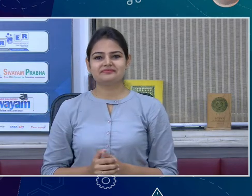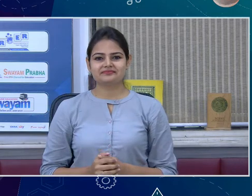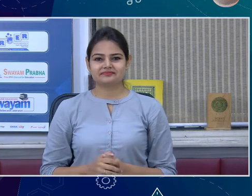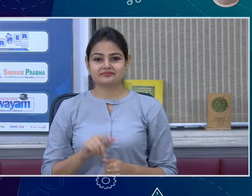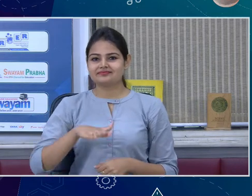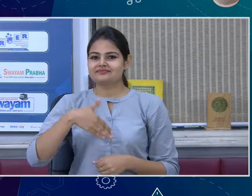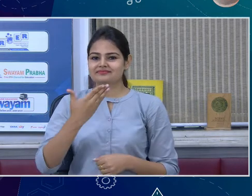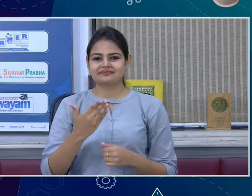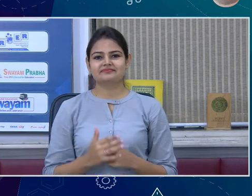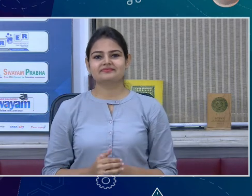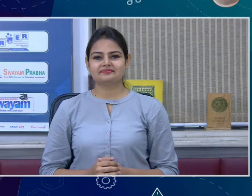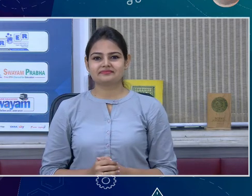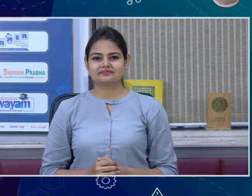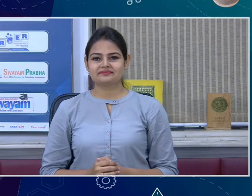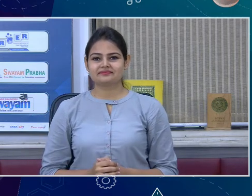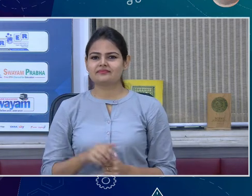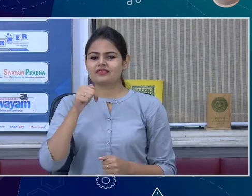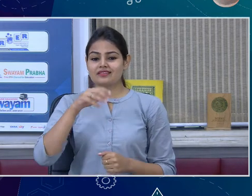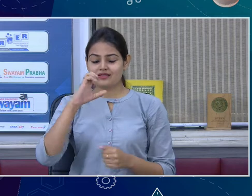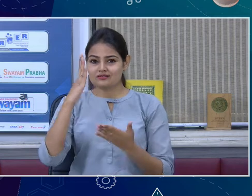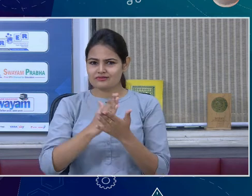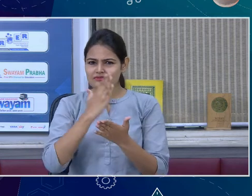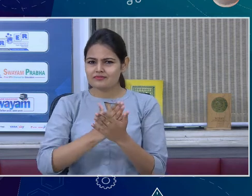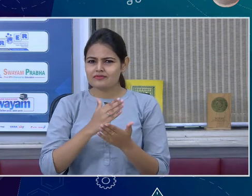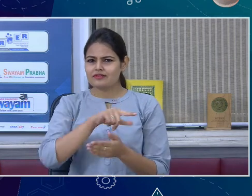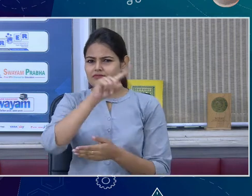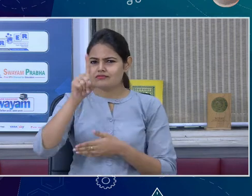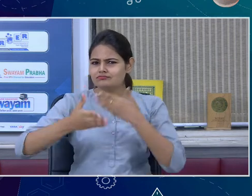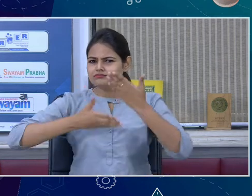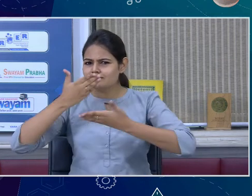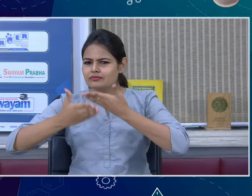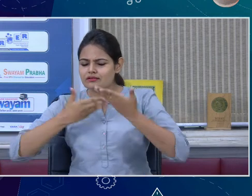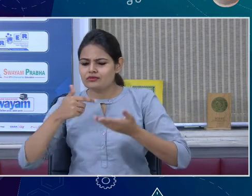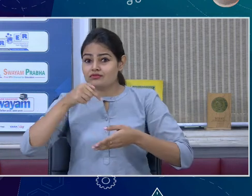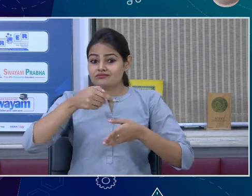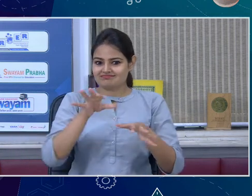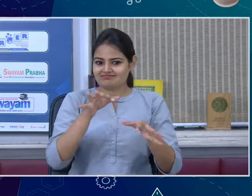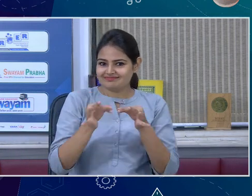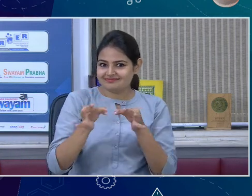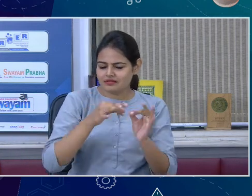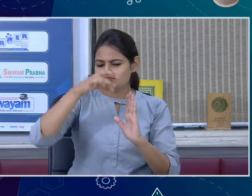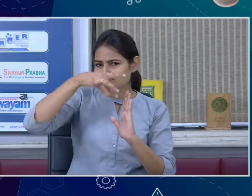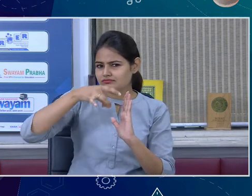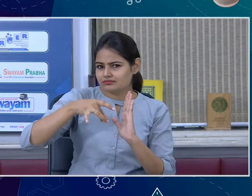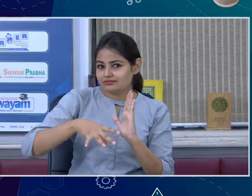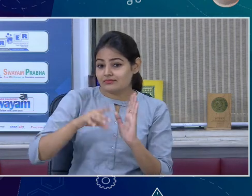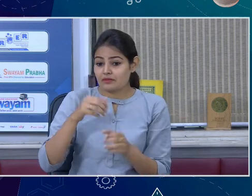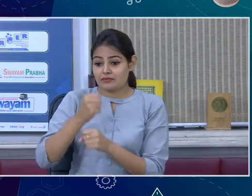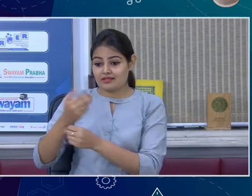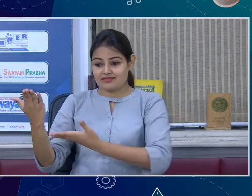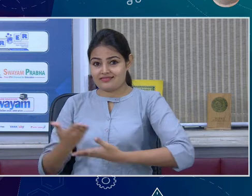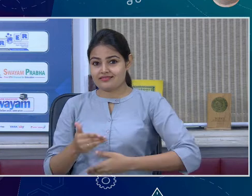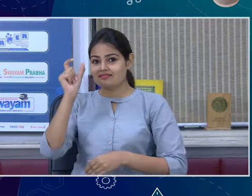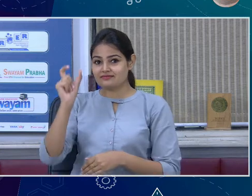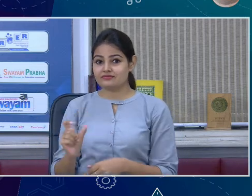मैं आपको बता दू कि आपको ये chapter आज पढ़ाने के लिए in fact समझाने के लिए we have a guest Miss Anima Day आप